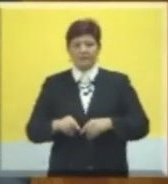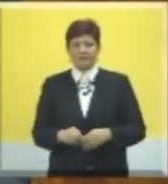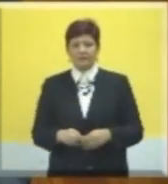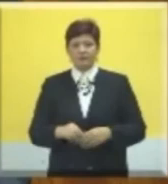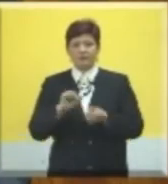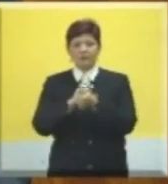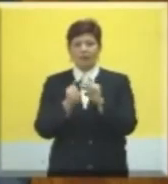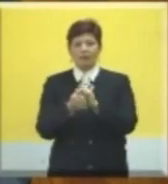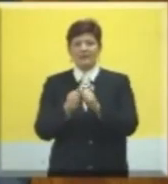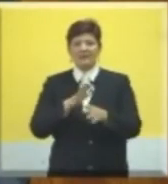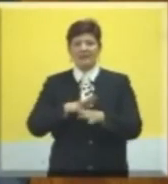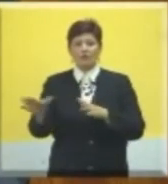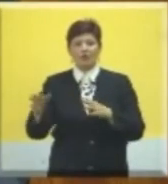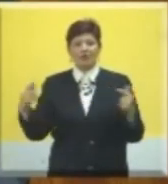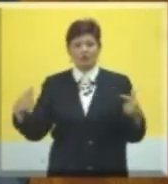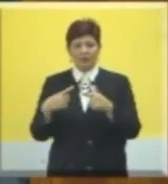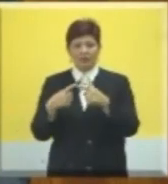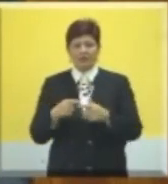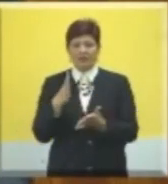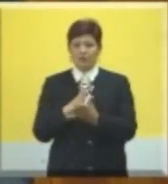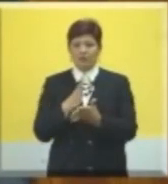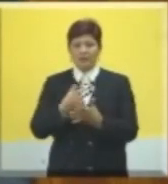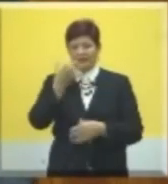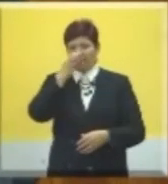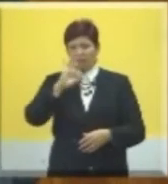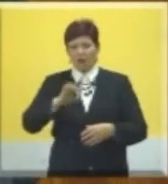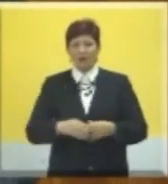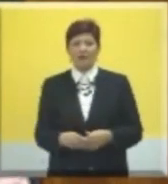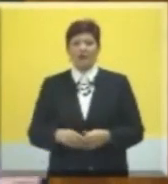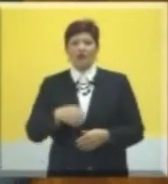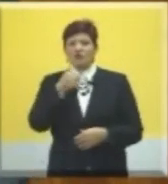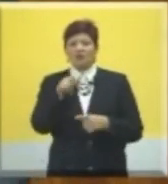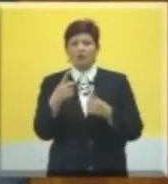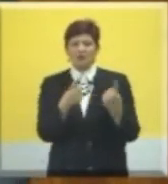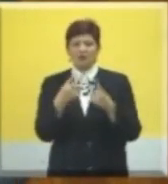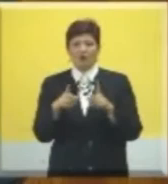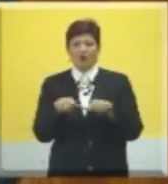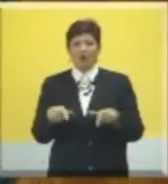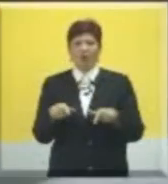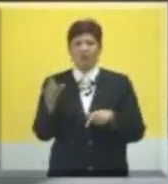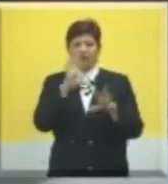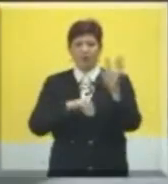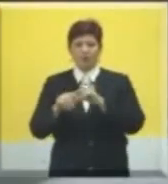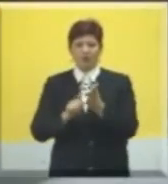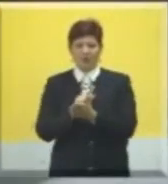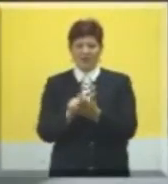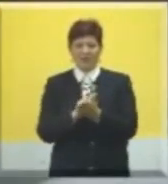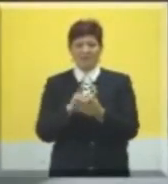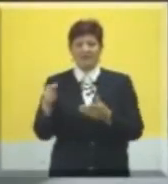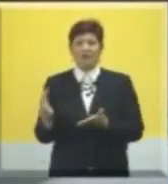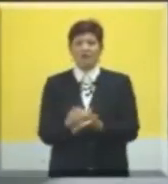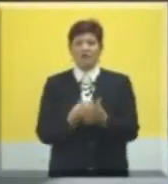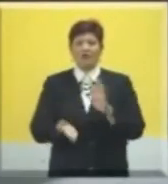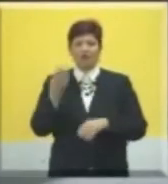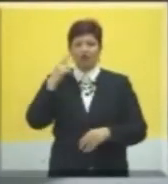borite se protiv suparnika, da budete bolji. Šta gotovo značilo u ovo mutno vreme, valjda da osvojite